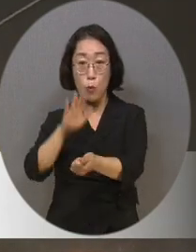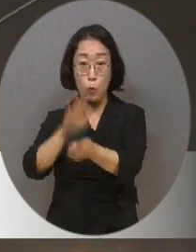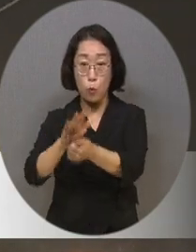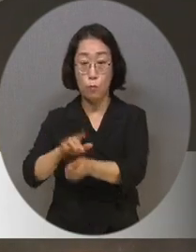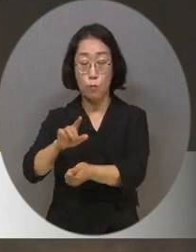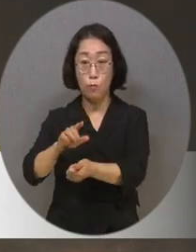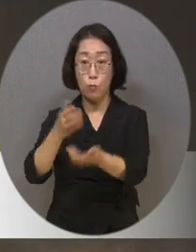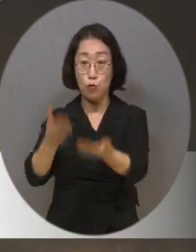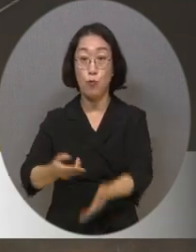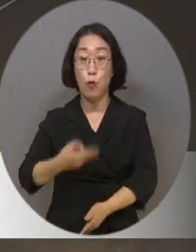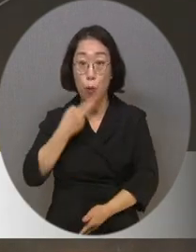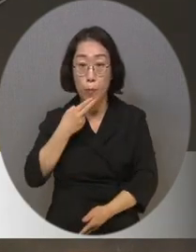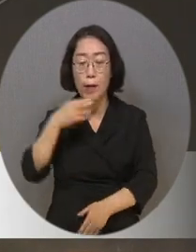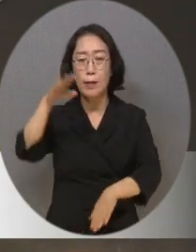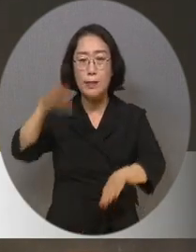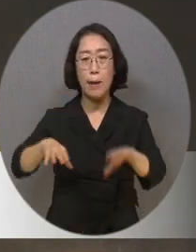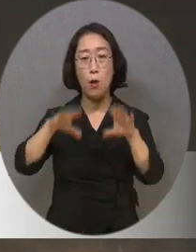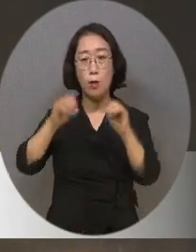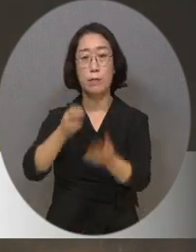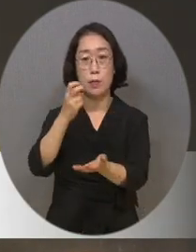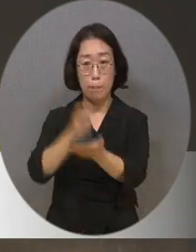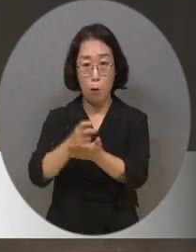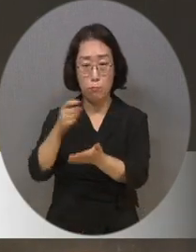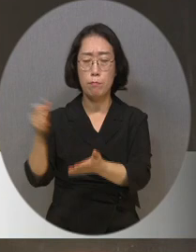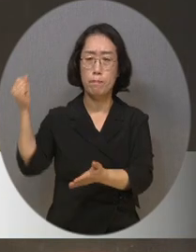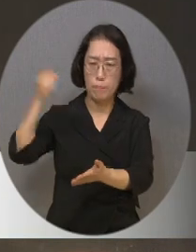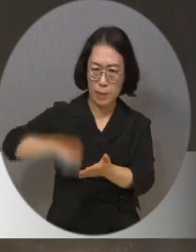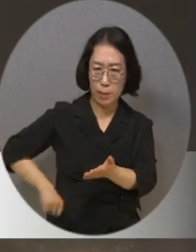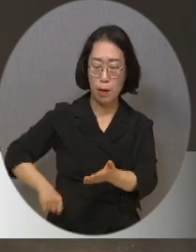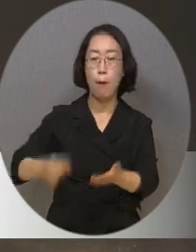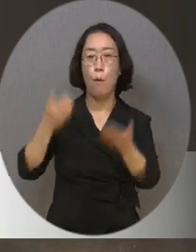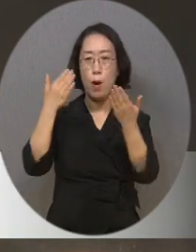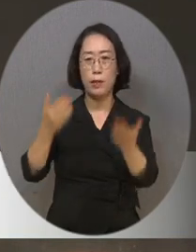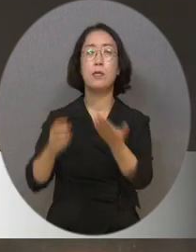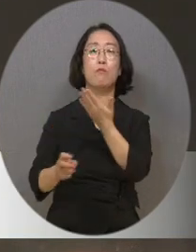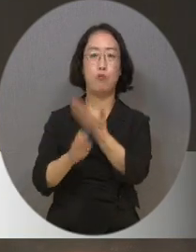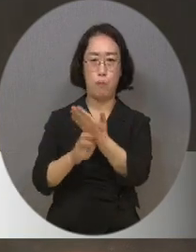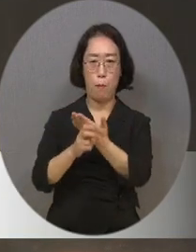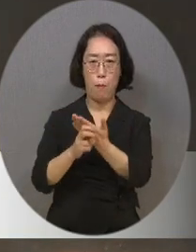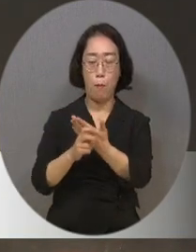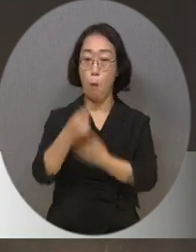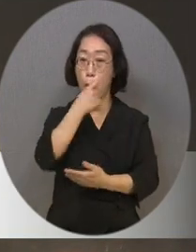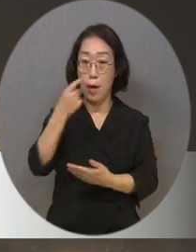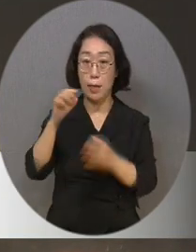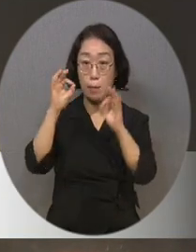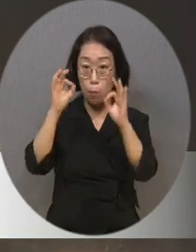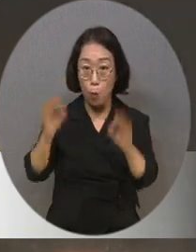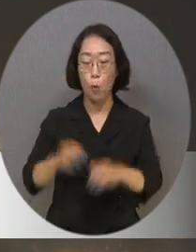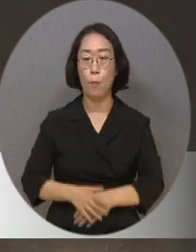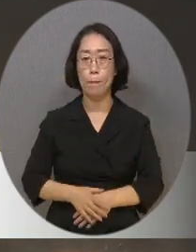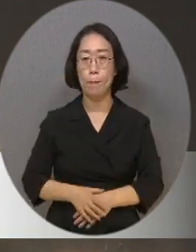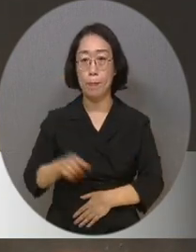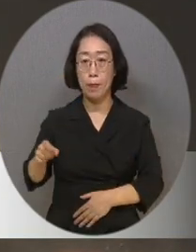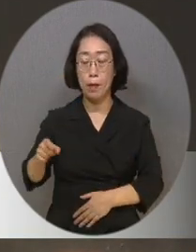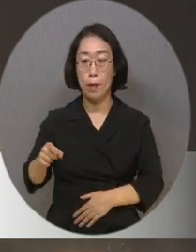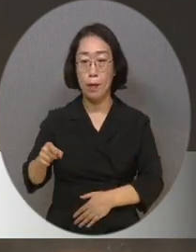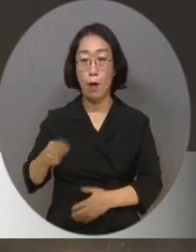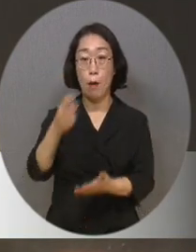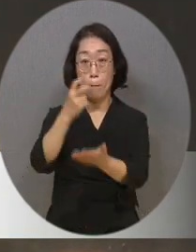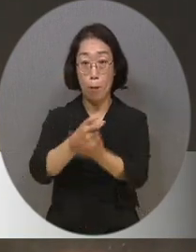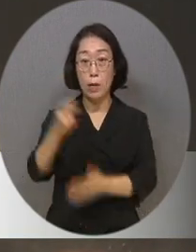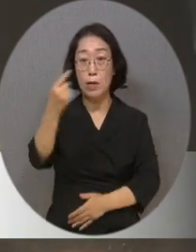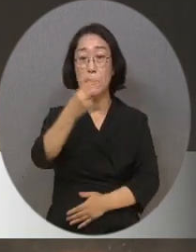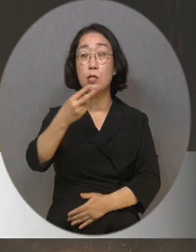행위가 장애인차별금지법상 차별에 해당한다는 사실을 확인하고 교통약자법이